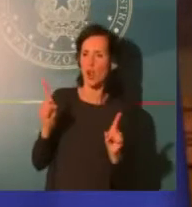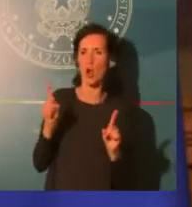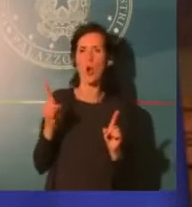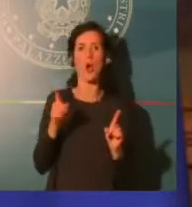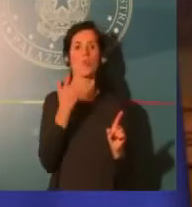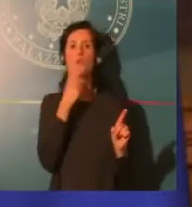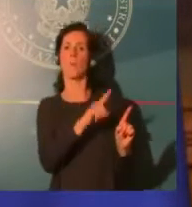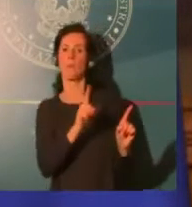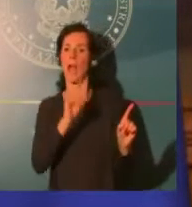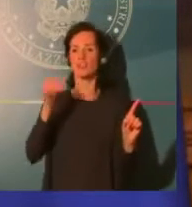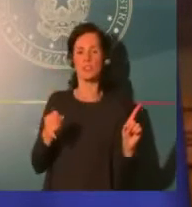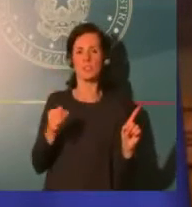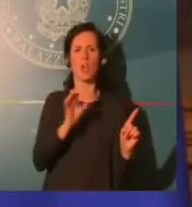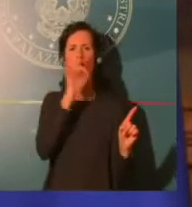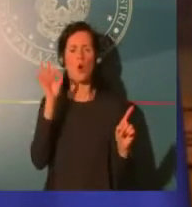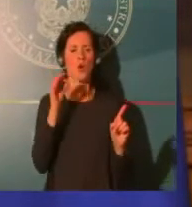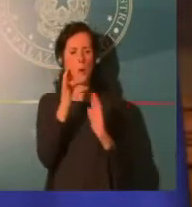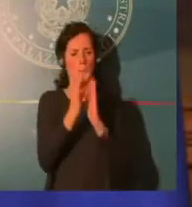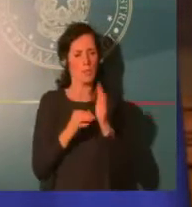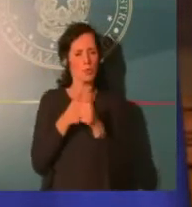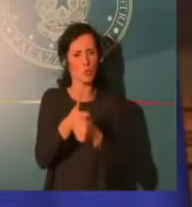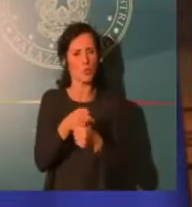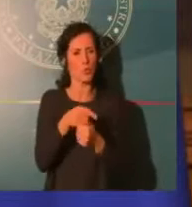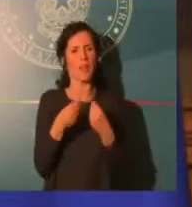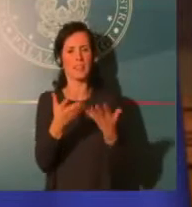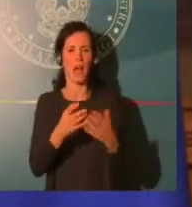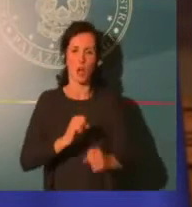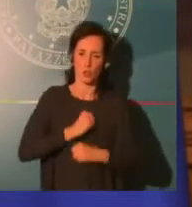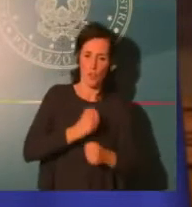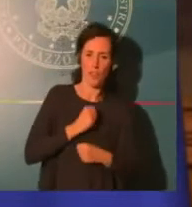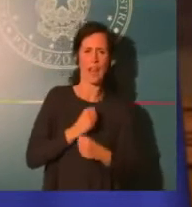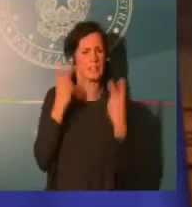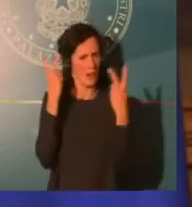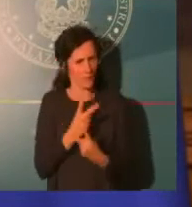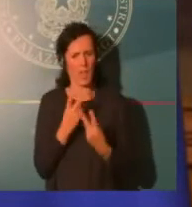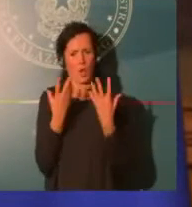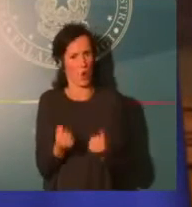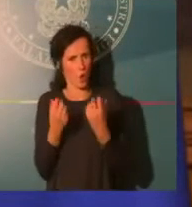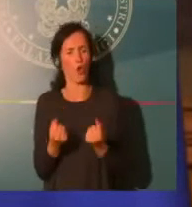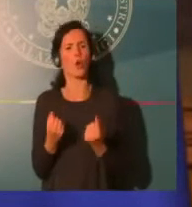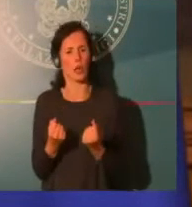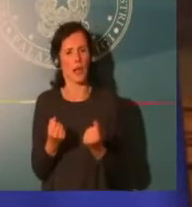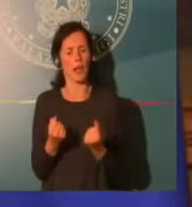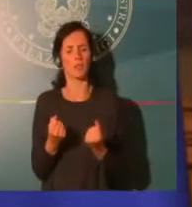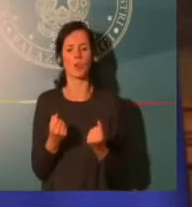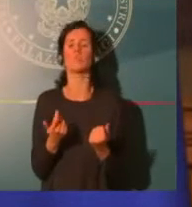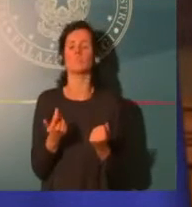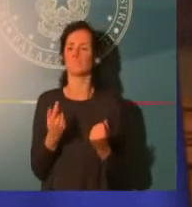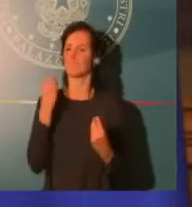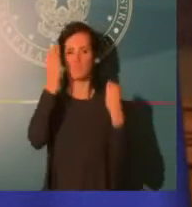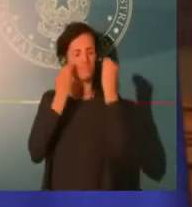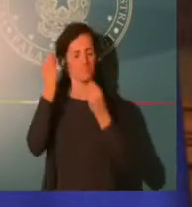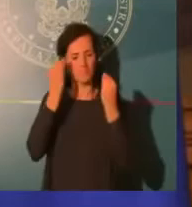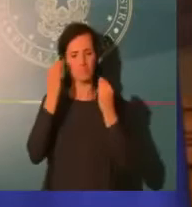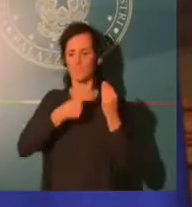Abbiamo operato tutti e l'ho richiamato più volte durante le scelte. Alcune scelte